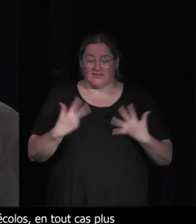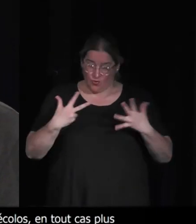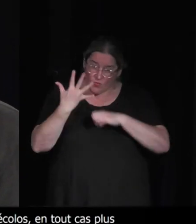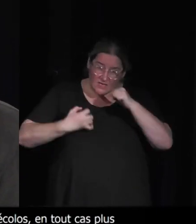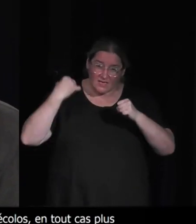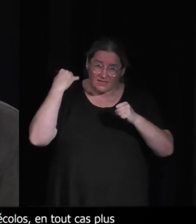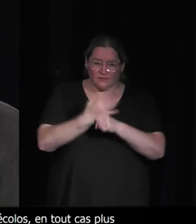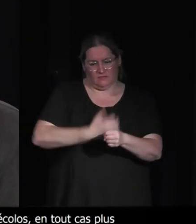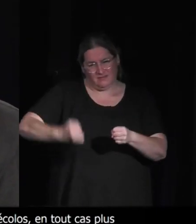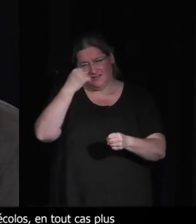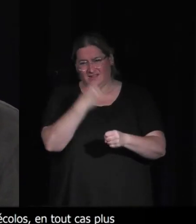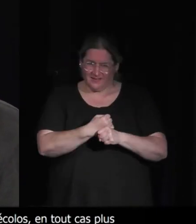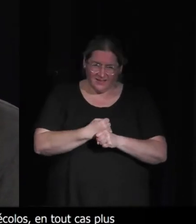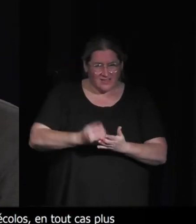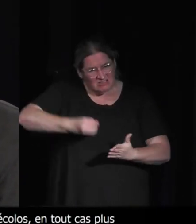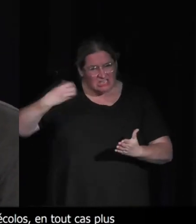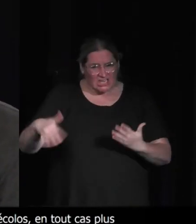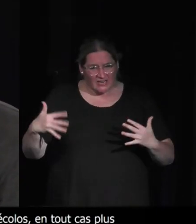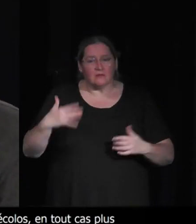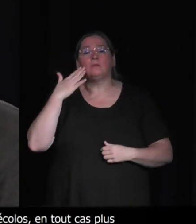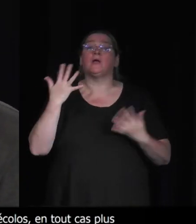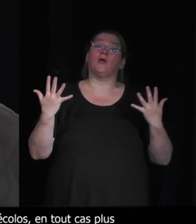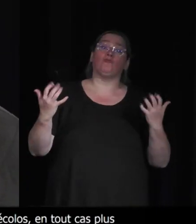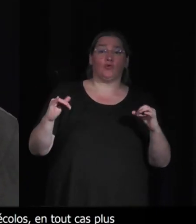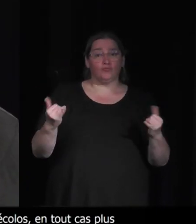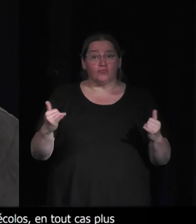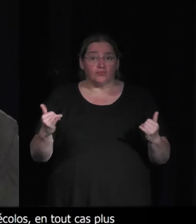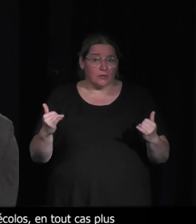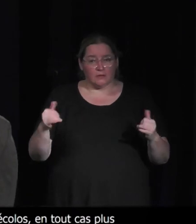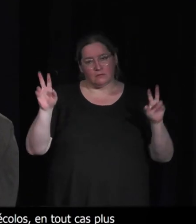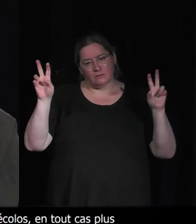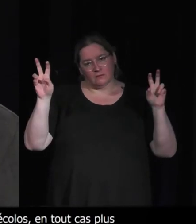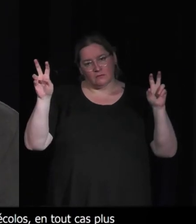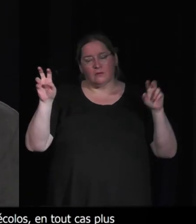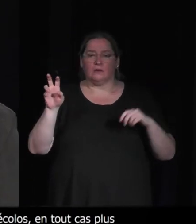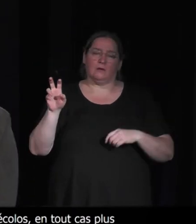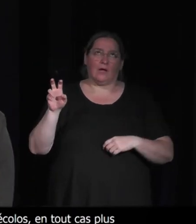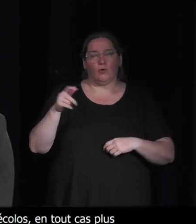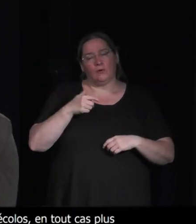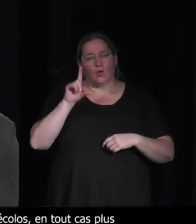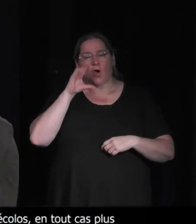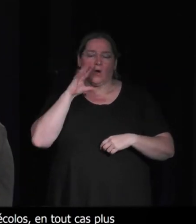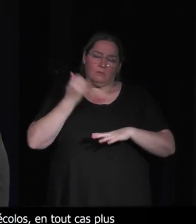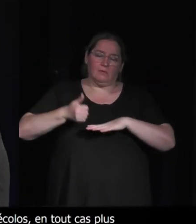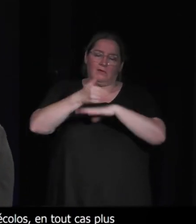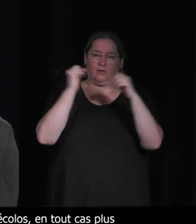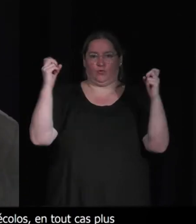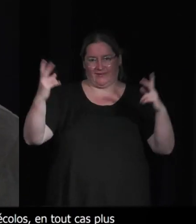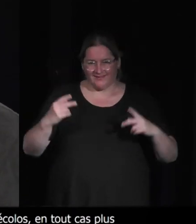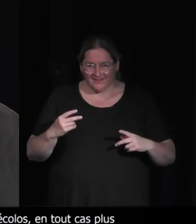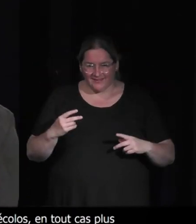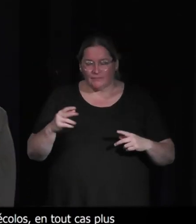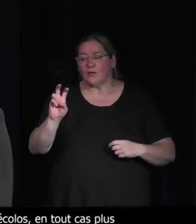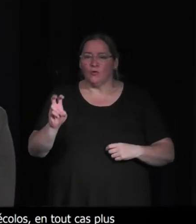faramineux. Si on veut y jouer de manière entre guillemets écolo, anthropocentriste, écolo,'est-à de toute façon, on joue un mec blanc